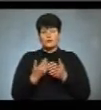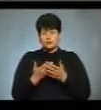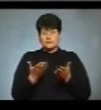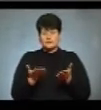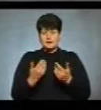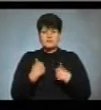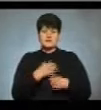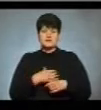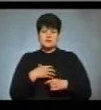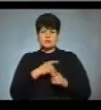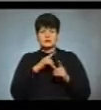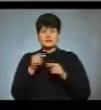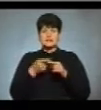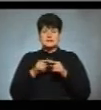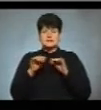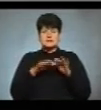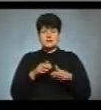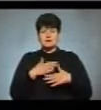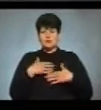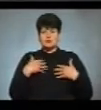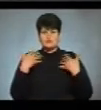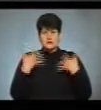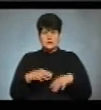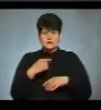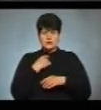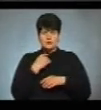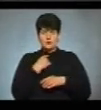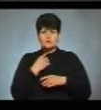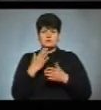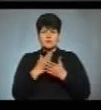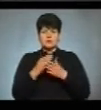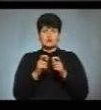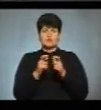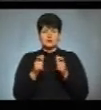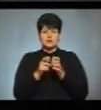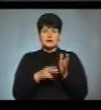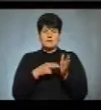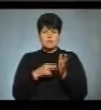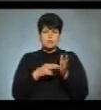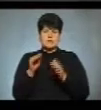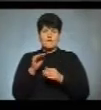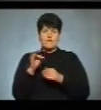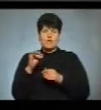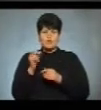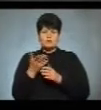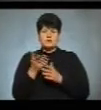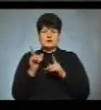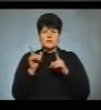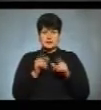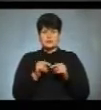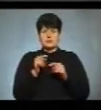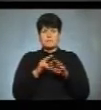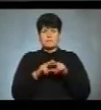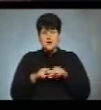Мені важливо відвідати той захід, але не хочу втратити голос. Я маю квиток на потяг і квиток на форум, на який я їду, і, власне, там